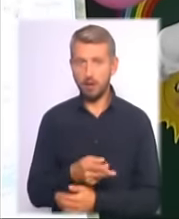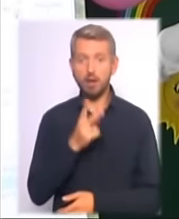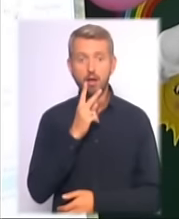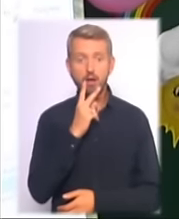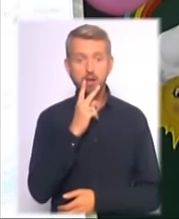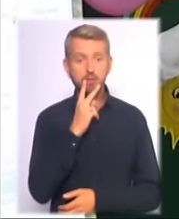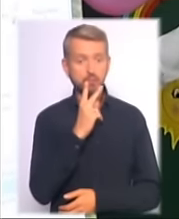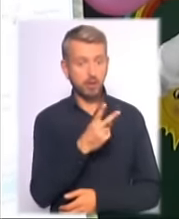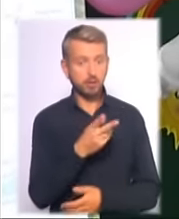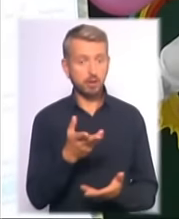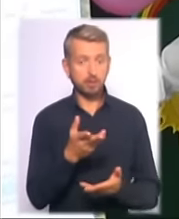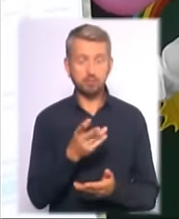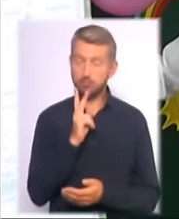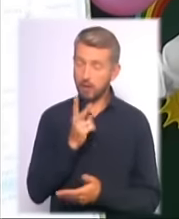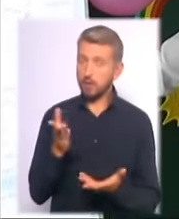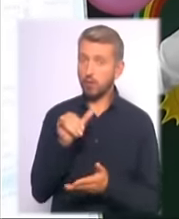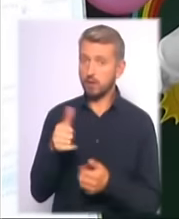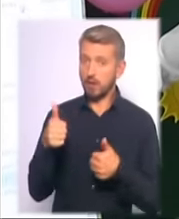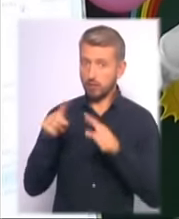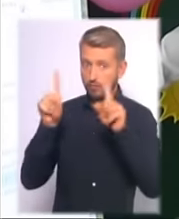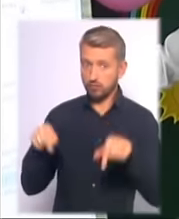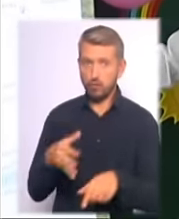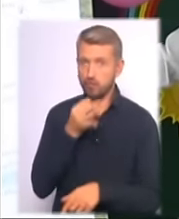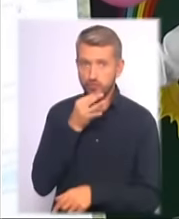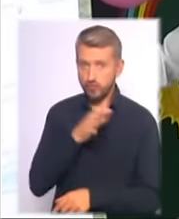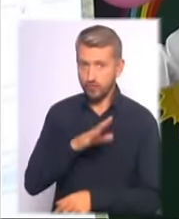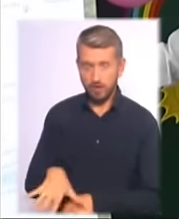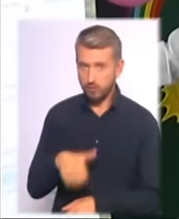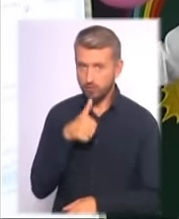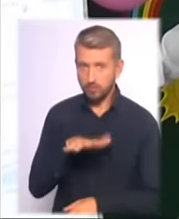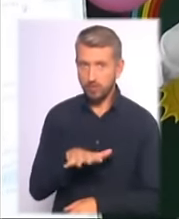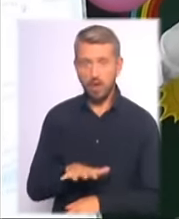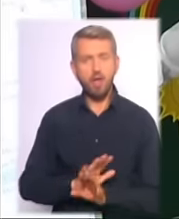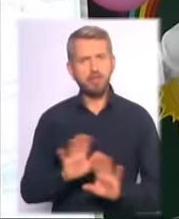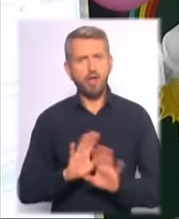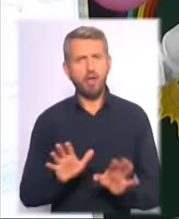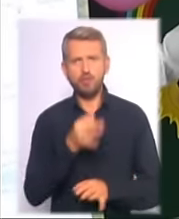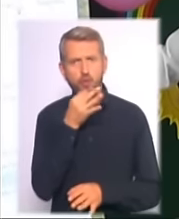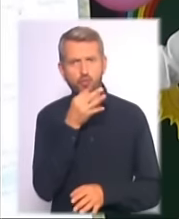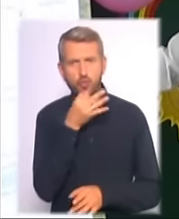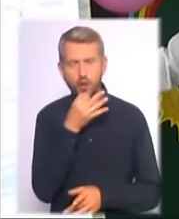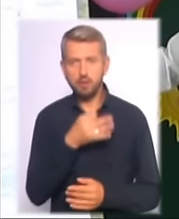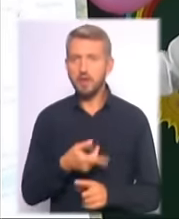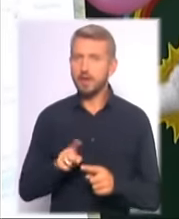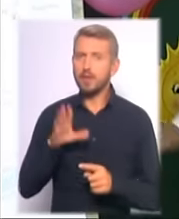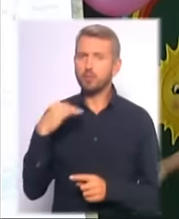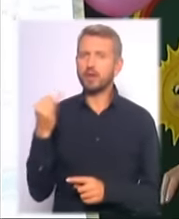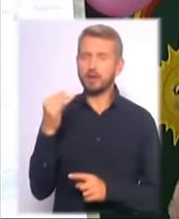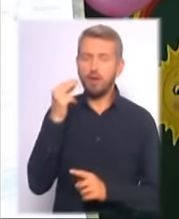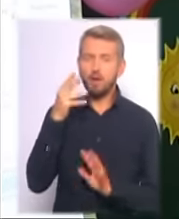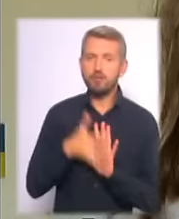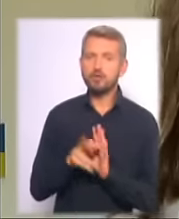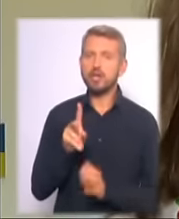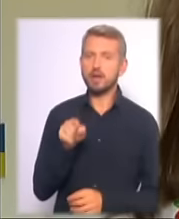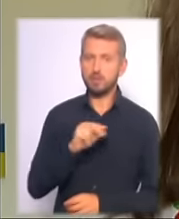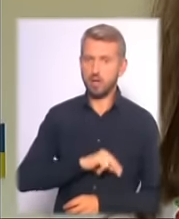дошка? Ви ще на такому не працювали, так? Ні, ще не. Це буде дуже цікаво вивчити, як це